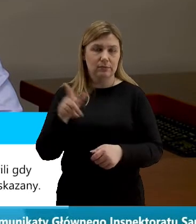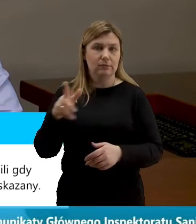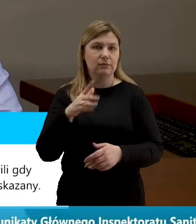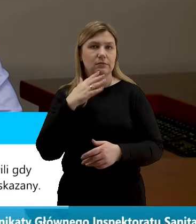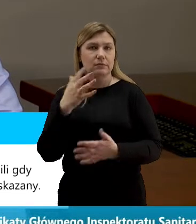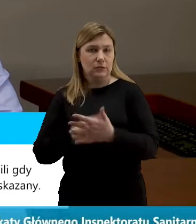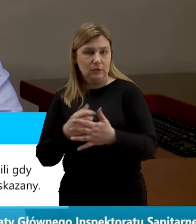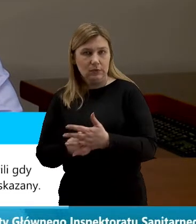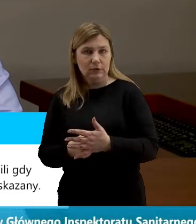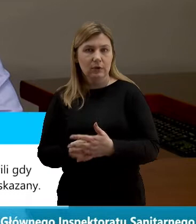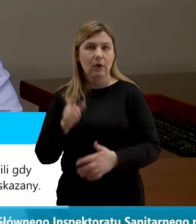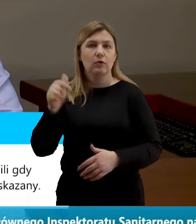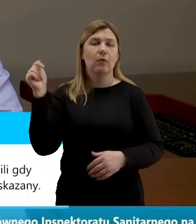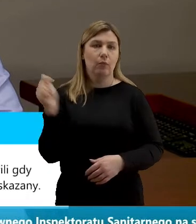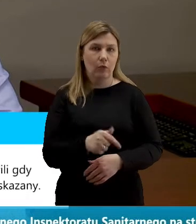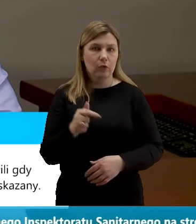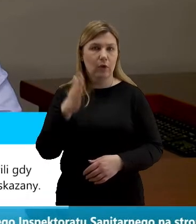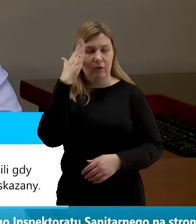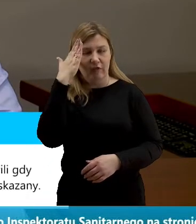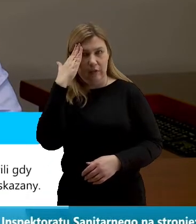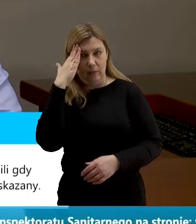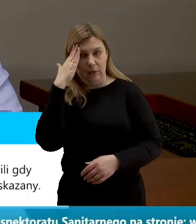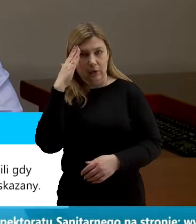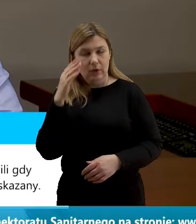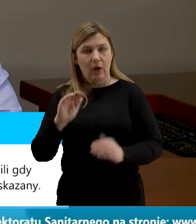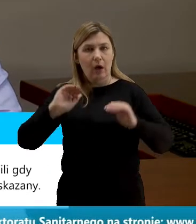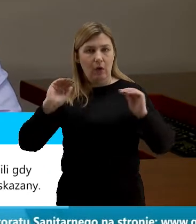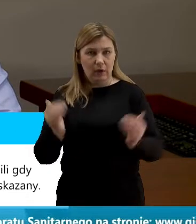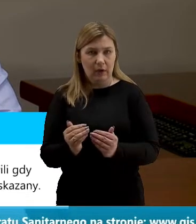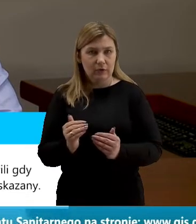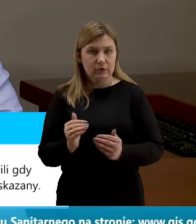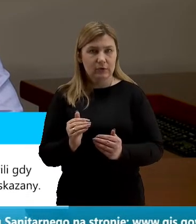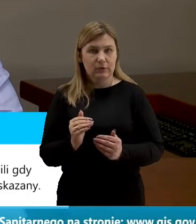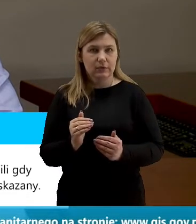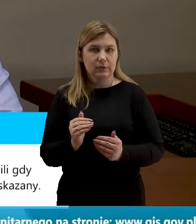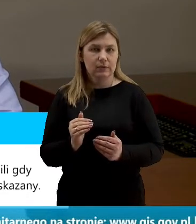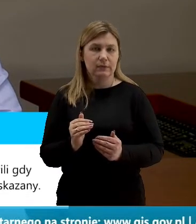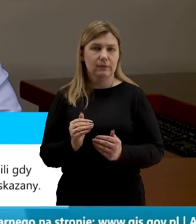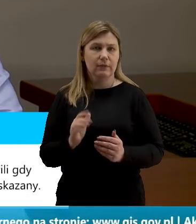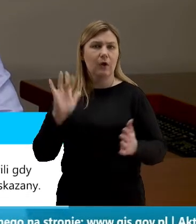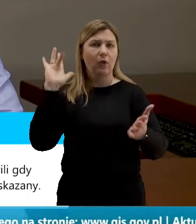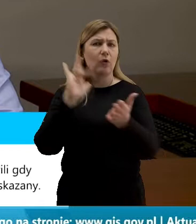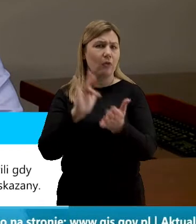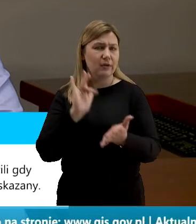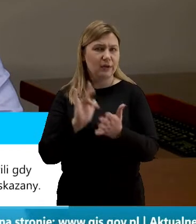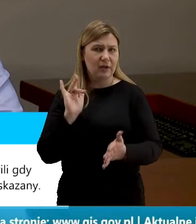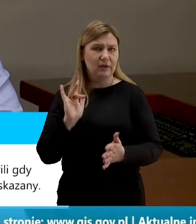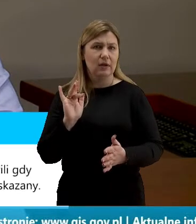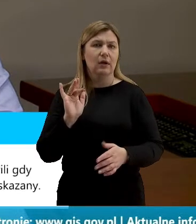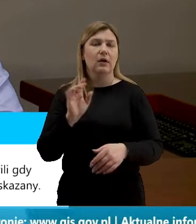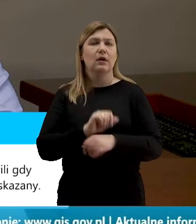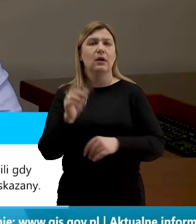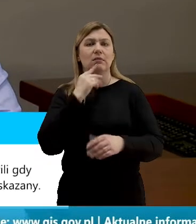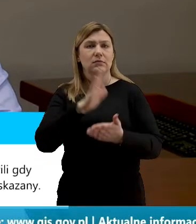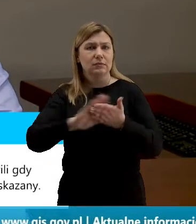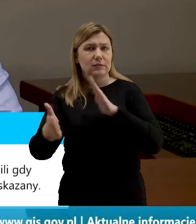komunikacji publicznej korzystają. To musimy mieć w świadomości, ograniczając dotyk, starając